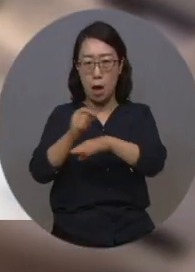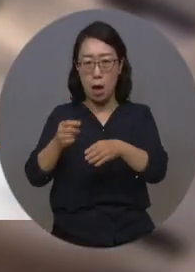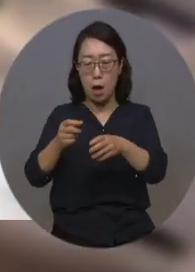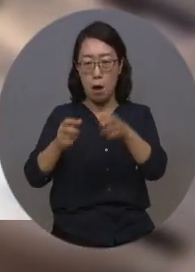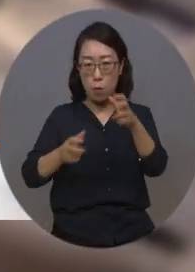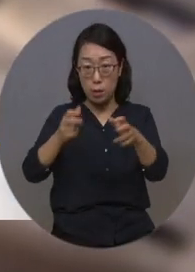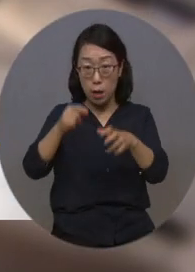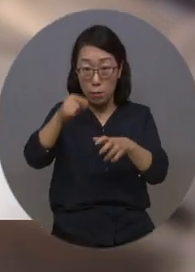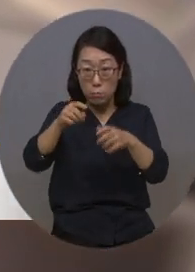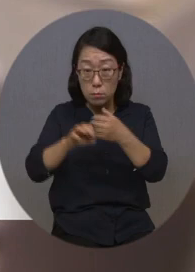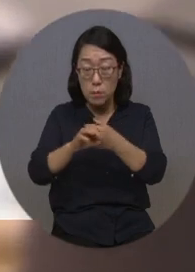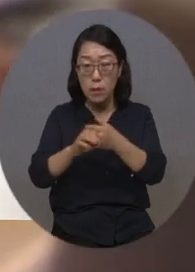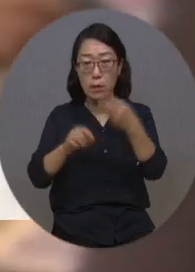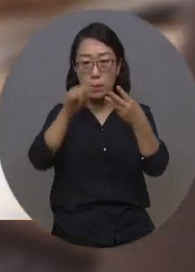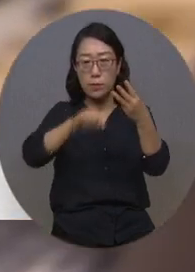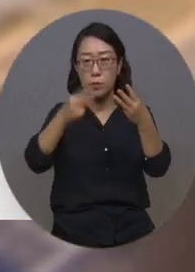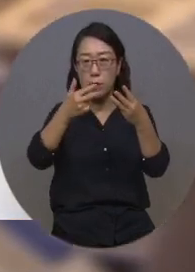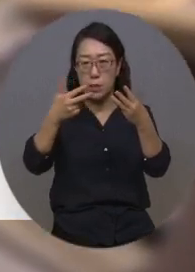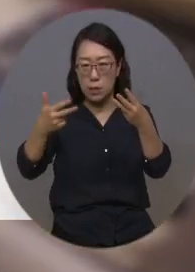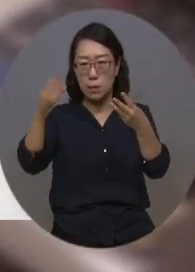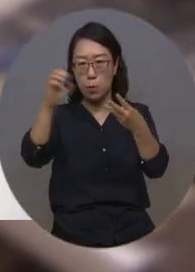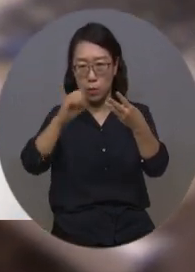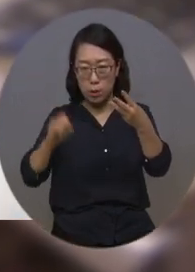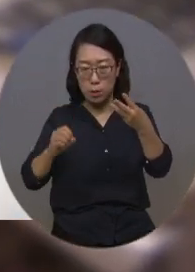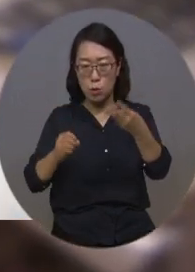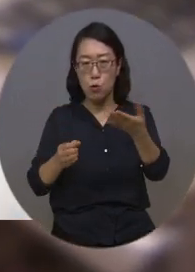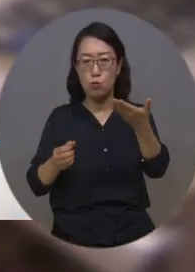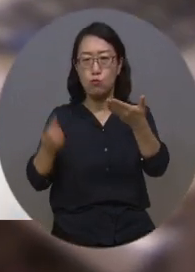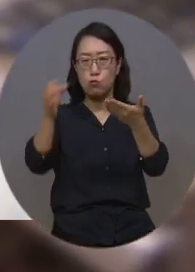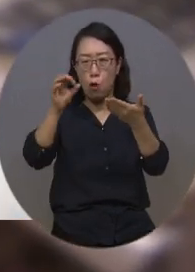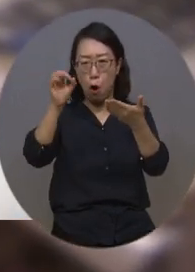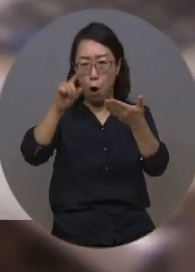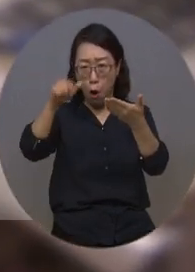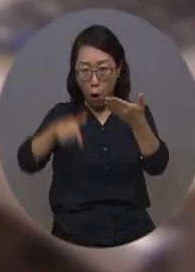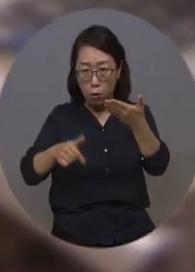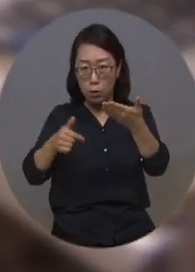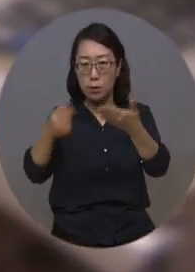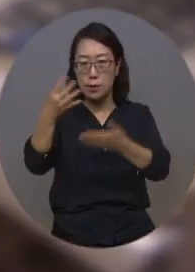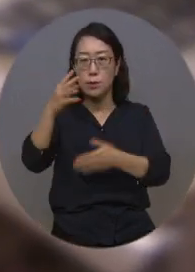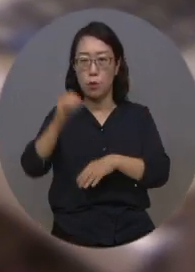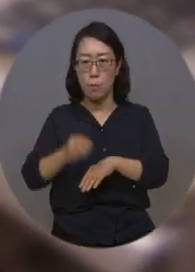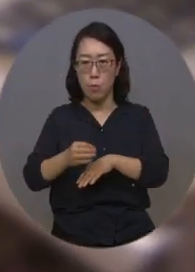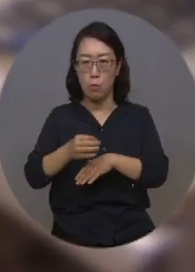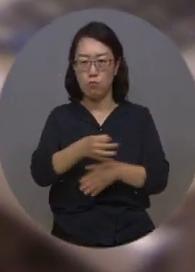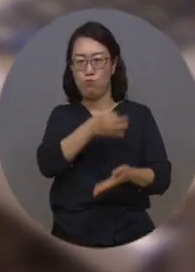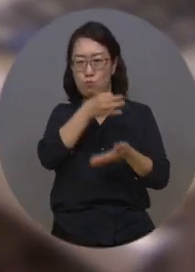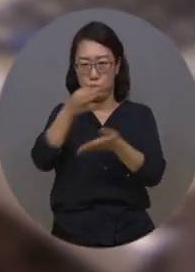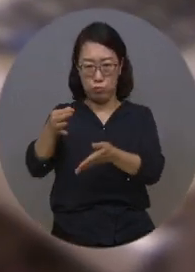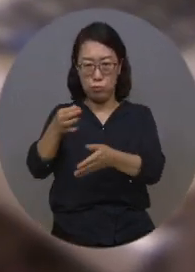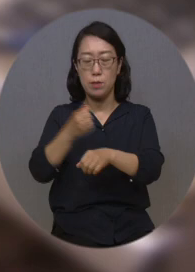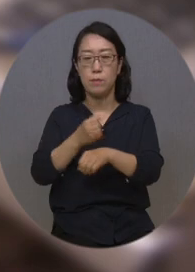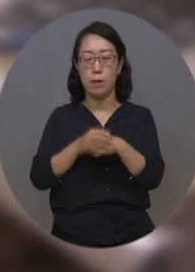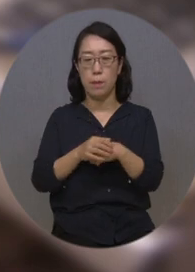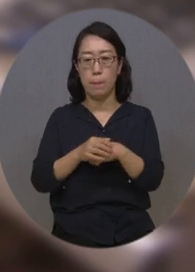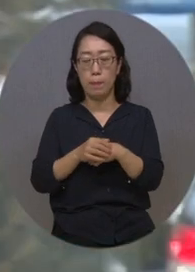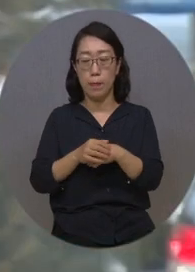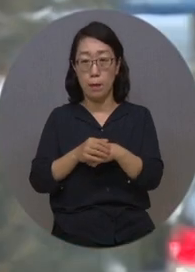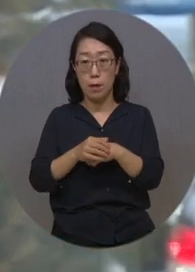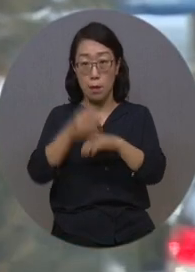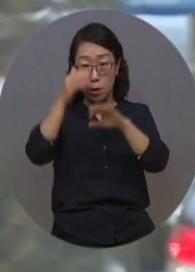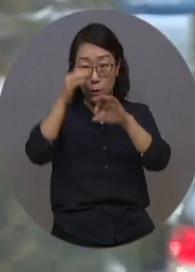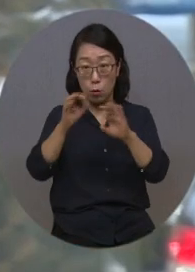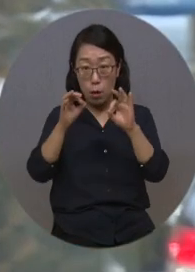의무고용률은 3.27%로 총 9억 4천만 원이 부과됐습니다. 이번 조사에 대해 이소영 의원은